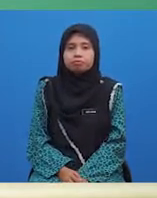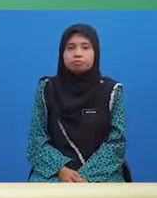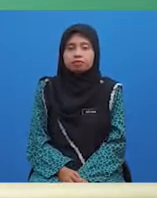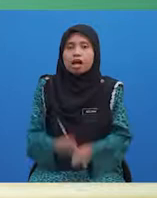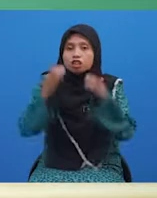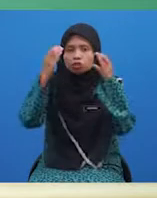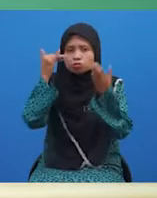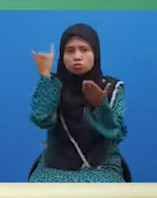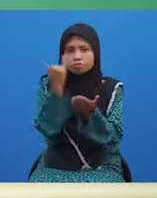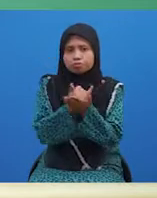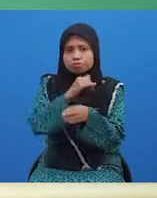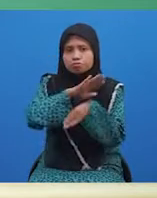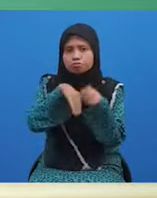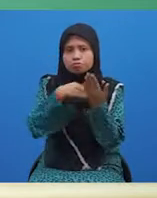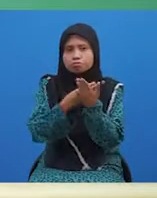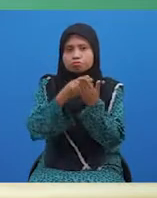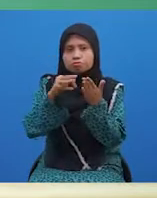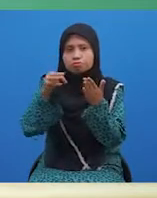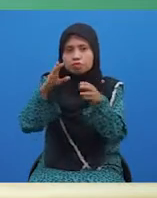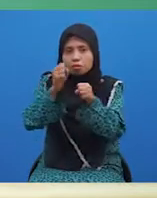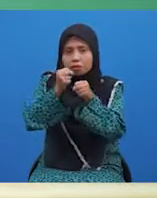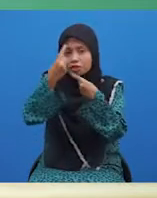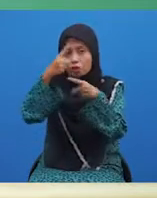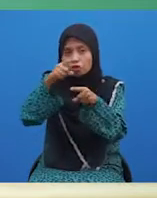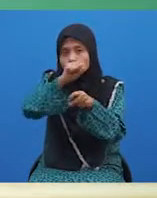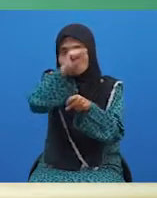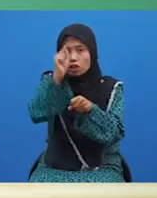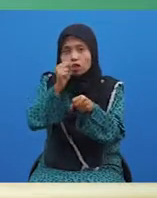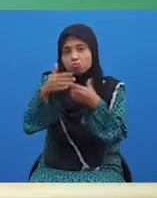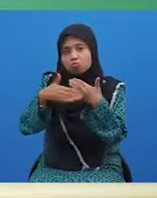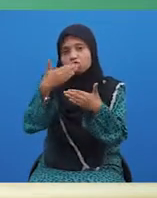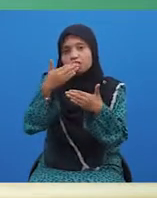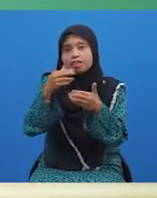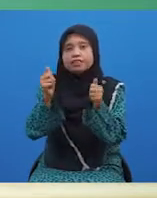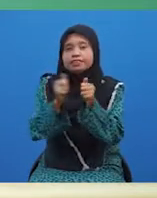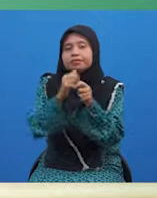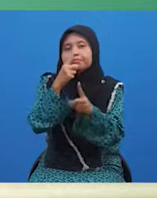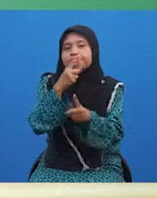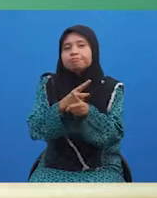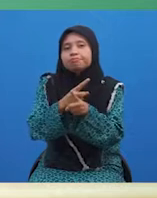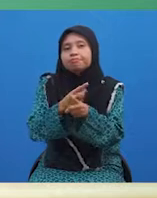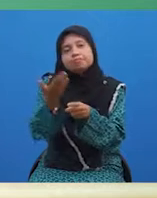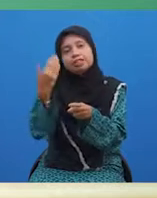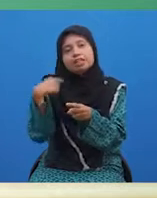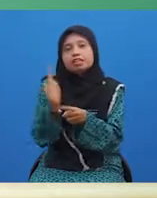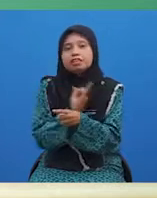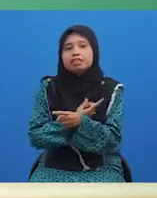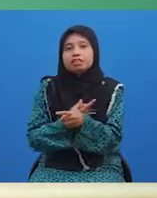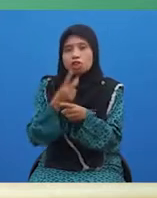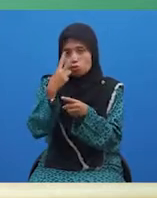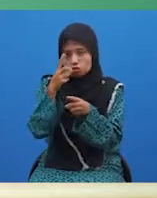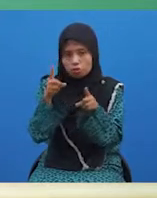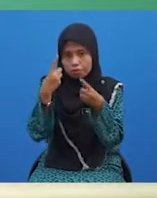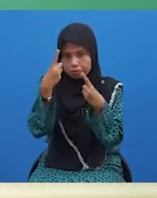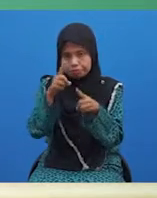Cikgu yakin pelajar telah dapat menjawab soalan mudah ini dengan betul. Jom kita semak